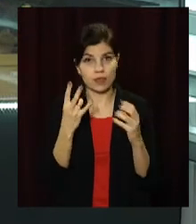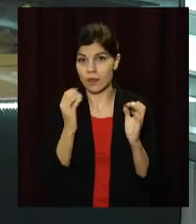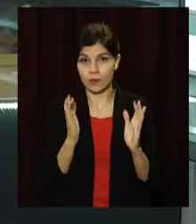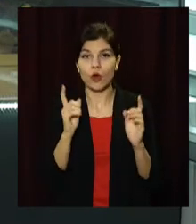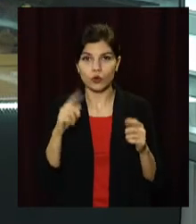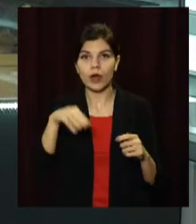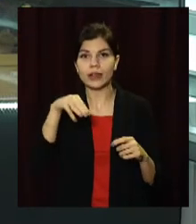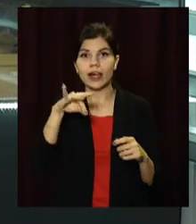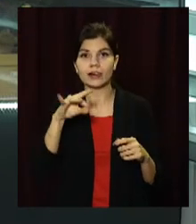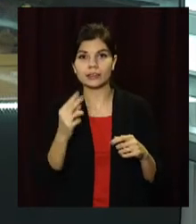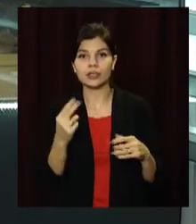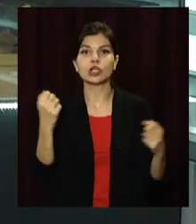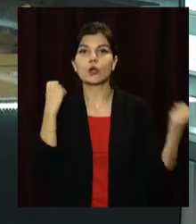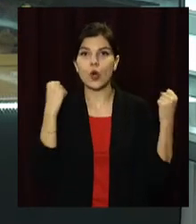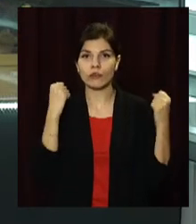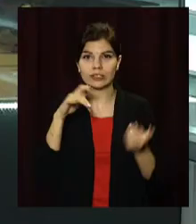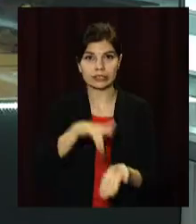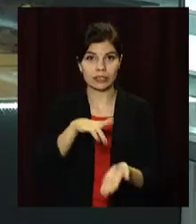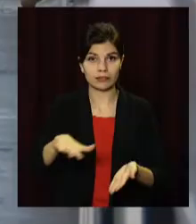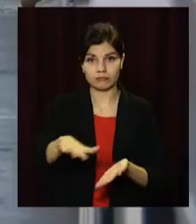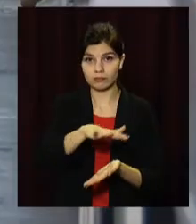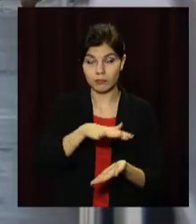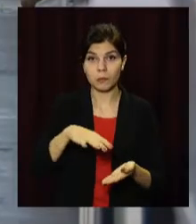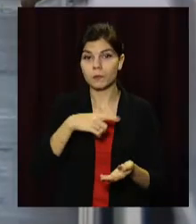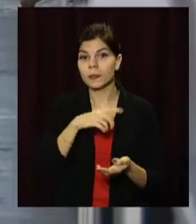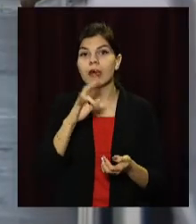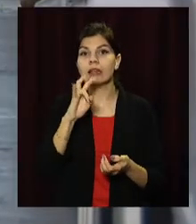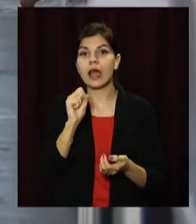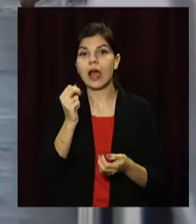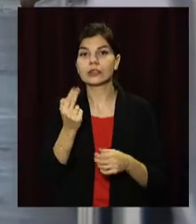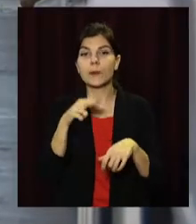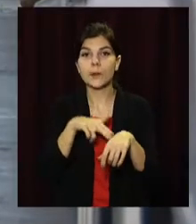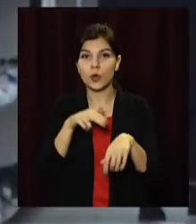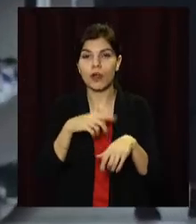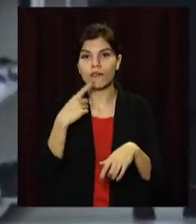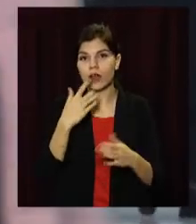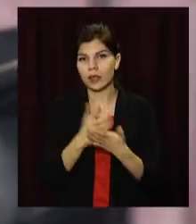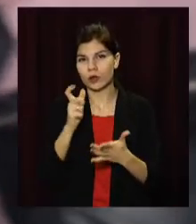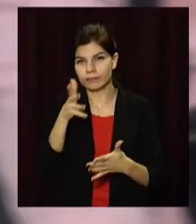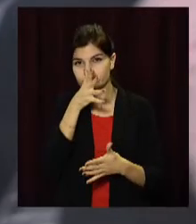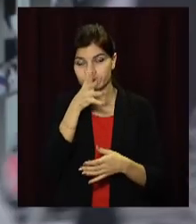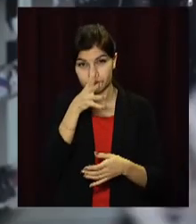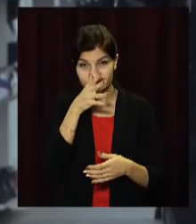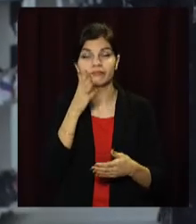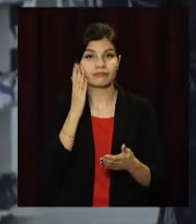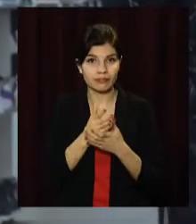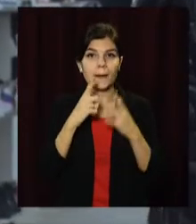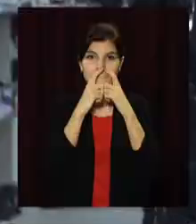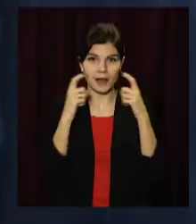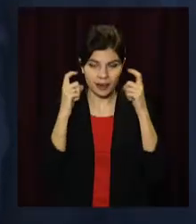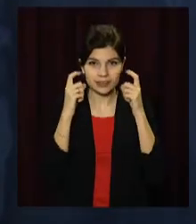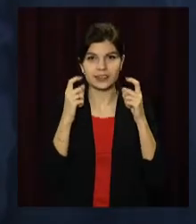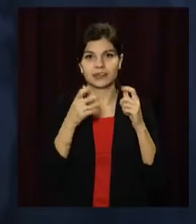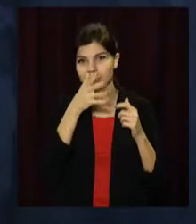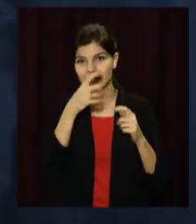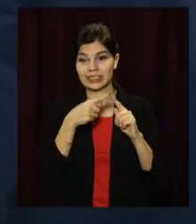розважальні та спортивні установи. Такі дані наводять у Нацполіції. Грішать українці і порушенням маскового режиму.